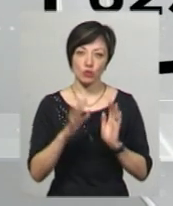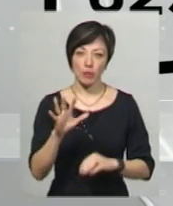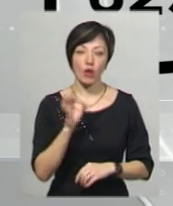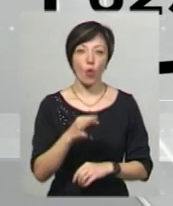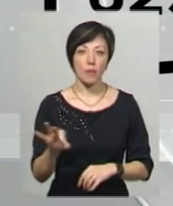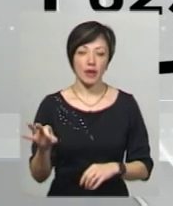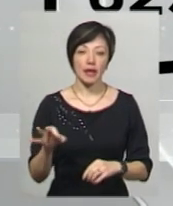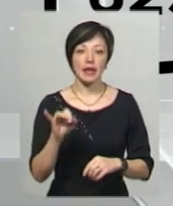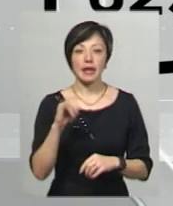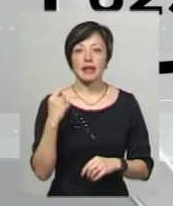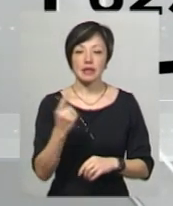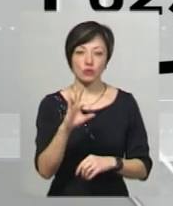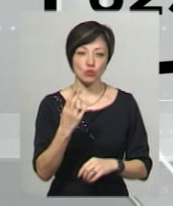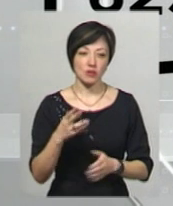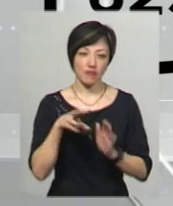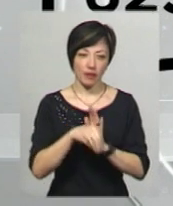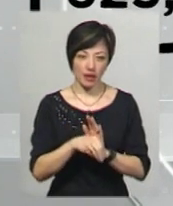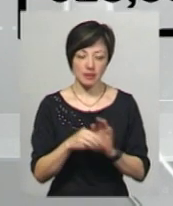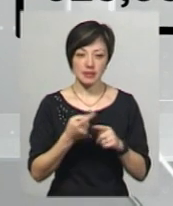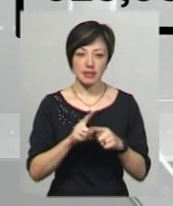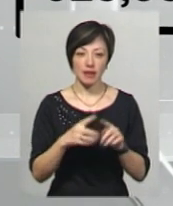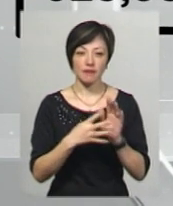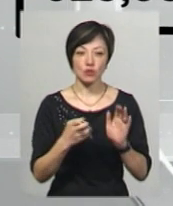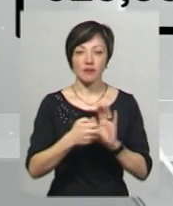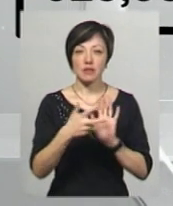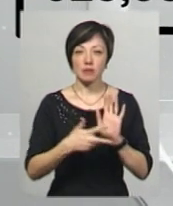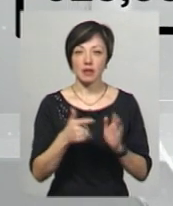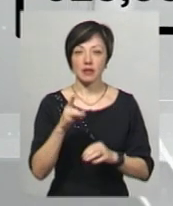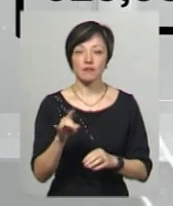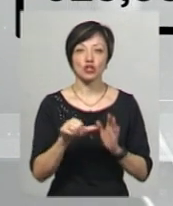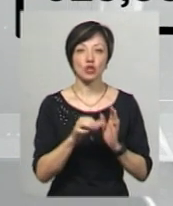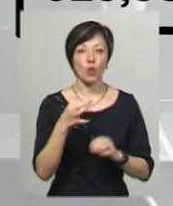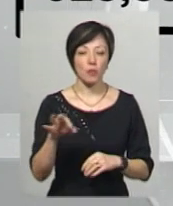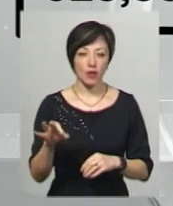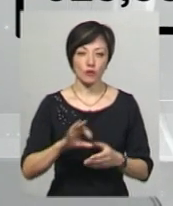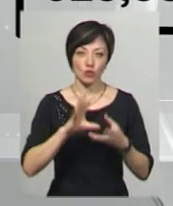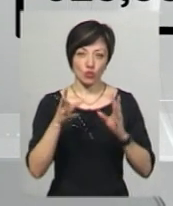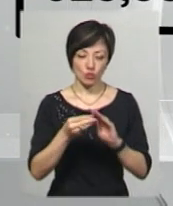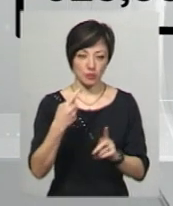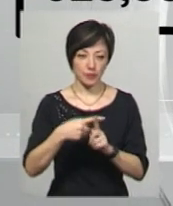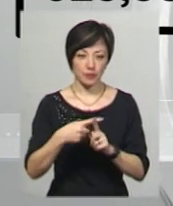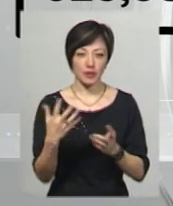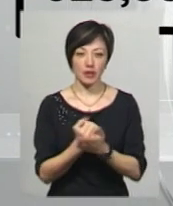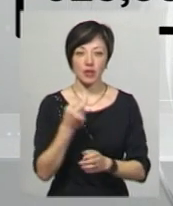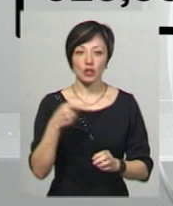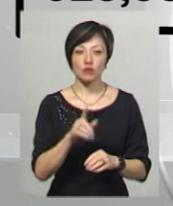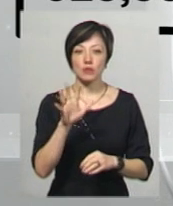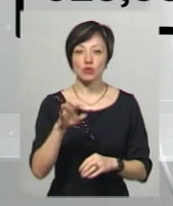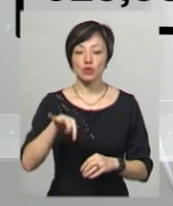копійок, та єдиний соціальний внесок, а це 918 гривень 6 копійок. Сумуємо цифри, виходить